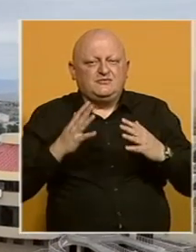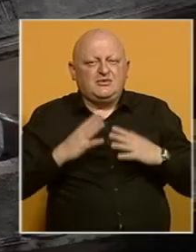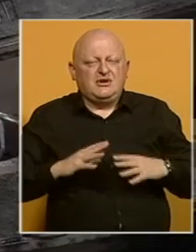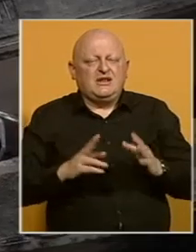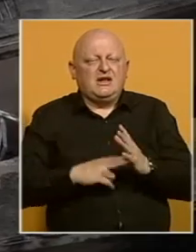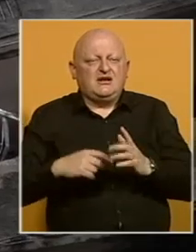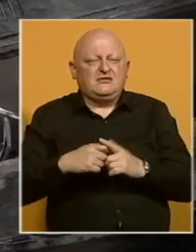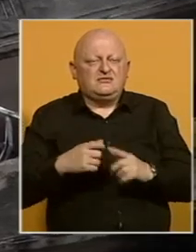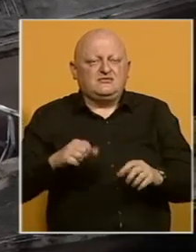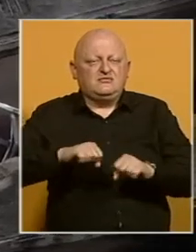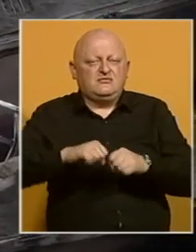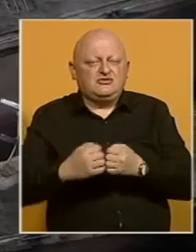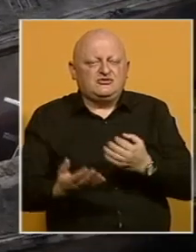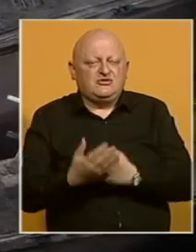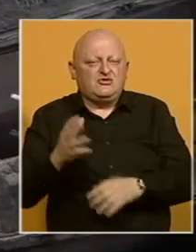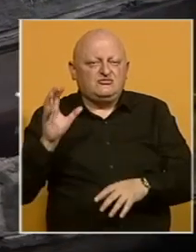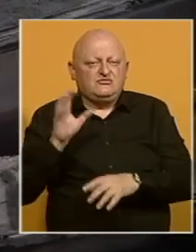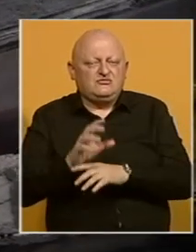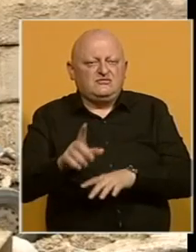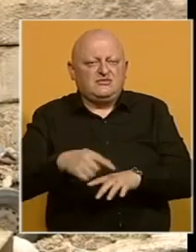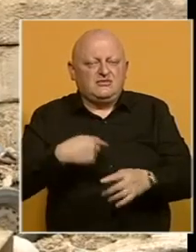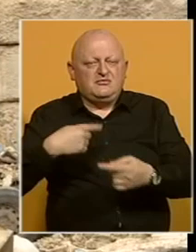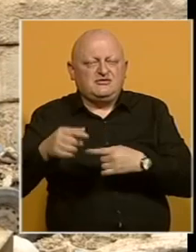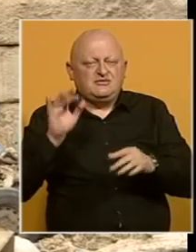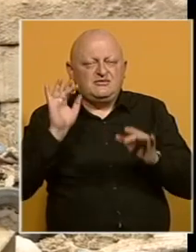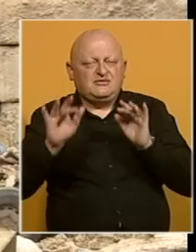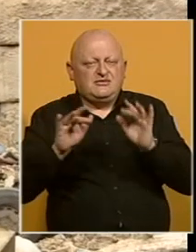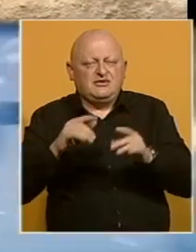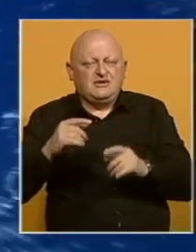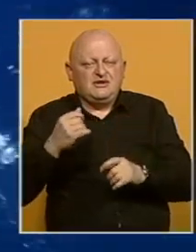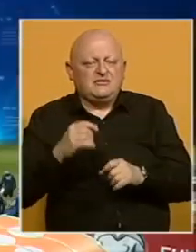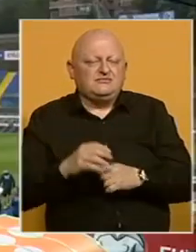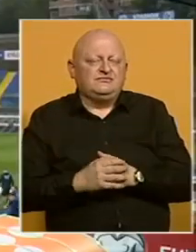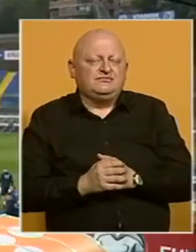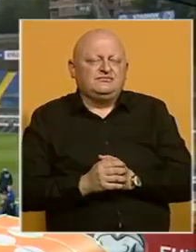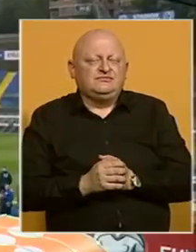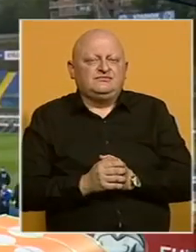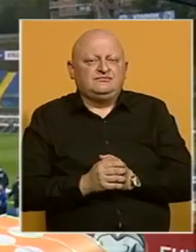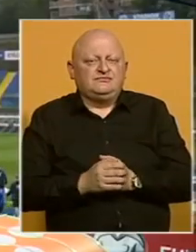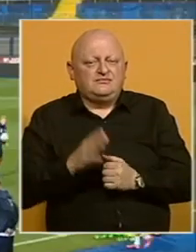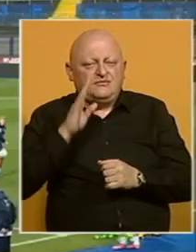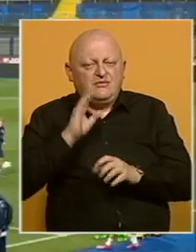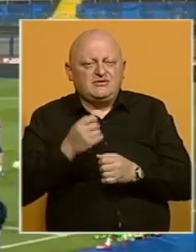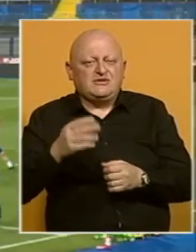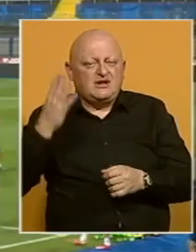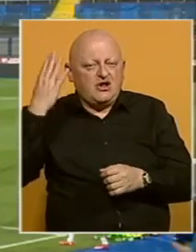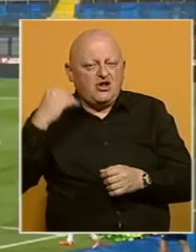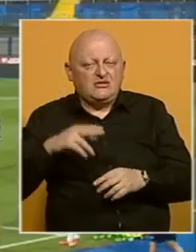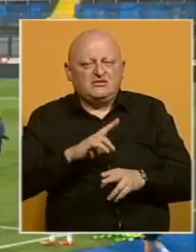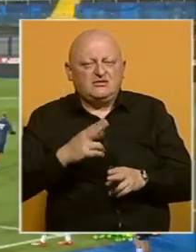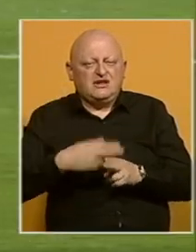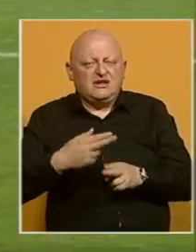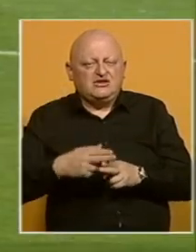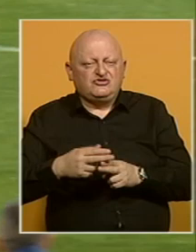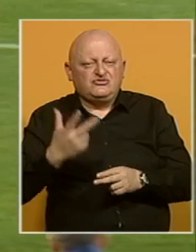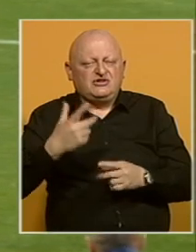Nagorno-Karabahu prekršeno novim napadima nastavljene međusobne optužbe Jerevana i Bakua. BH i Nizazemska odigrale meč bez